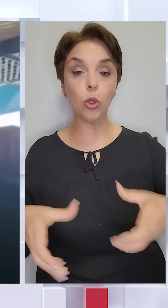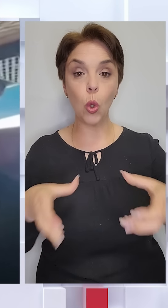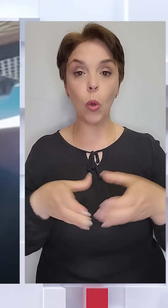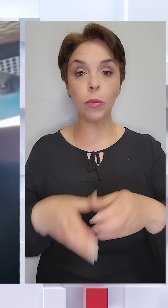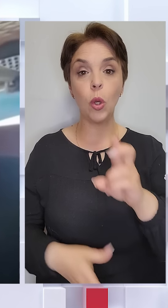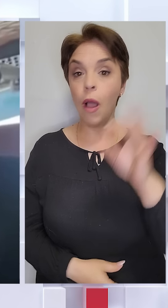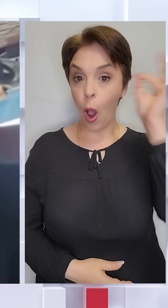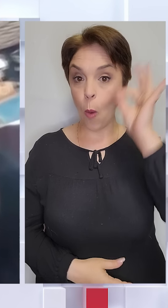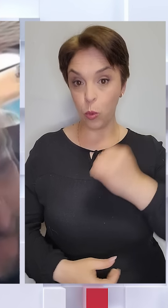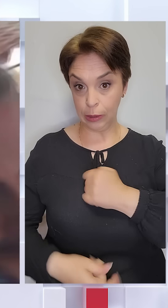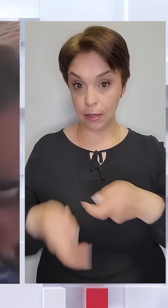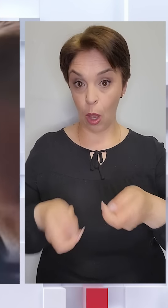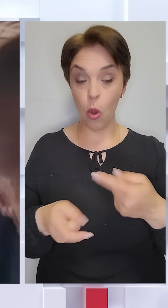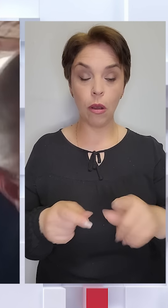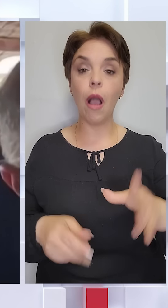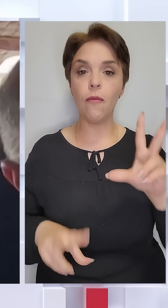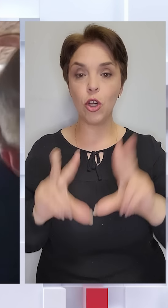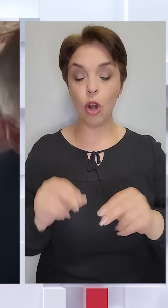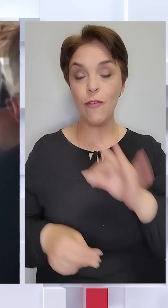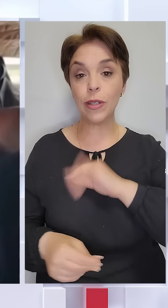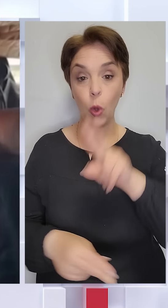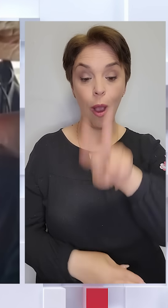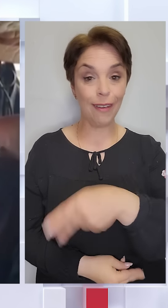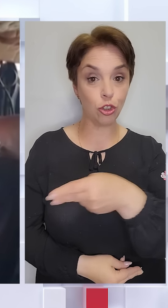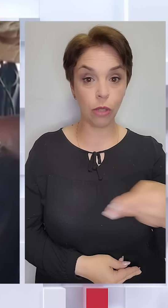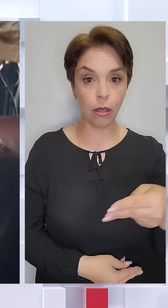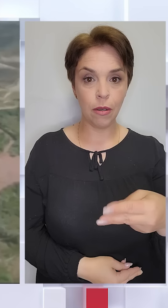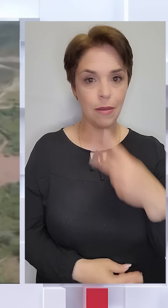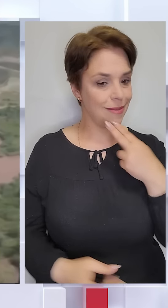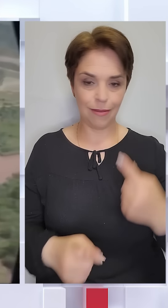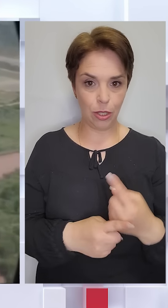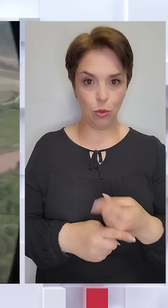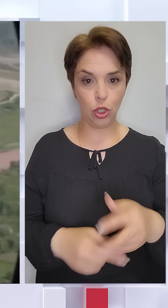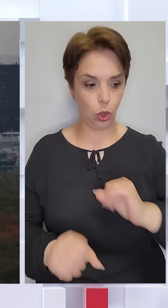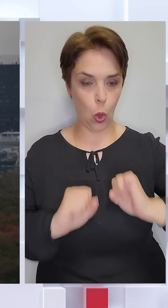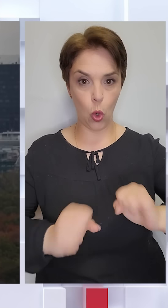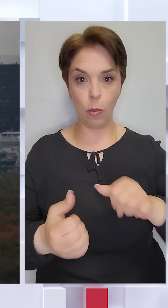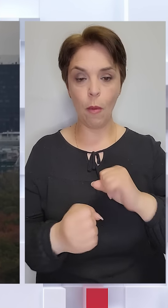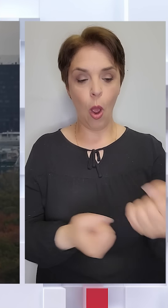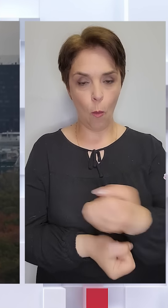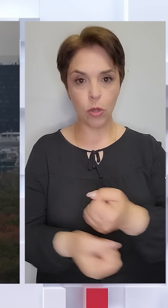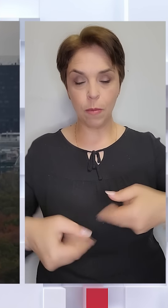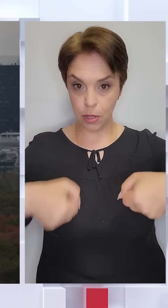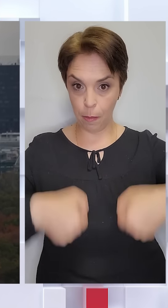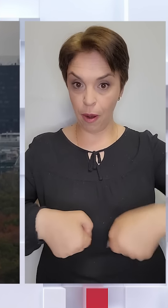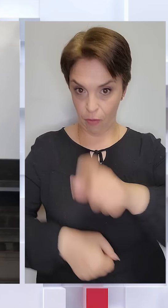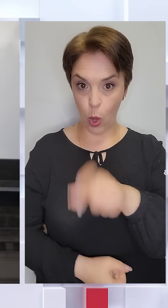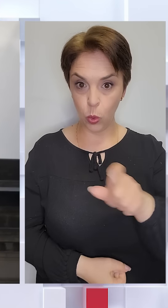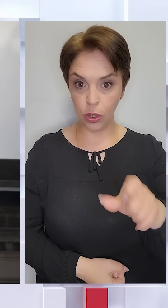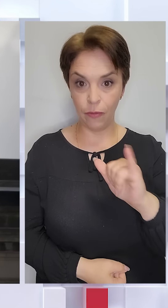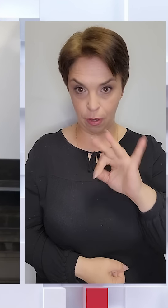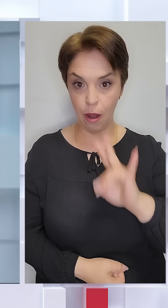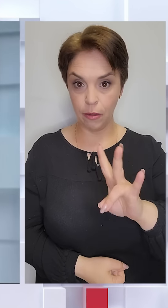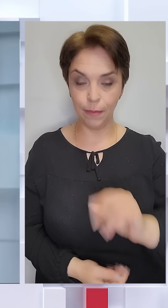Бундестагу, яка вважає використання такого хештегу «Насмішкою над хоробрими борцями за права людини в